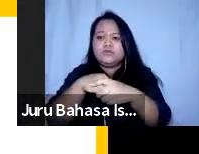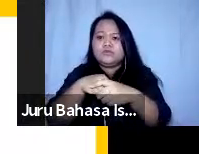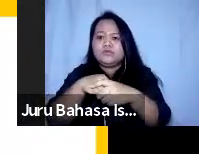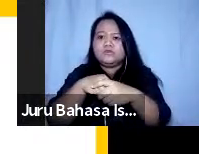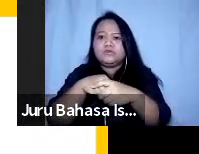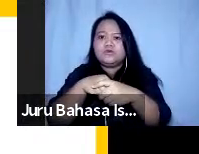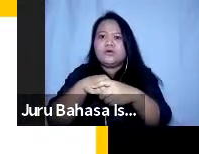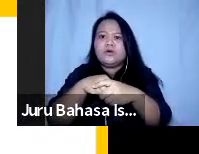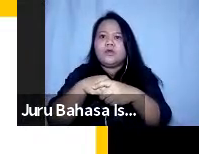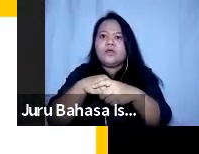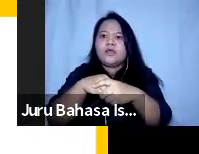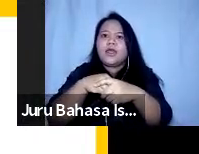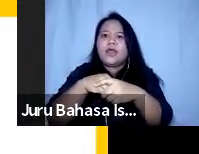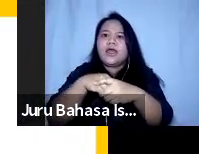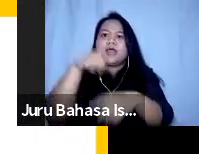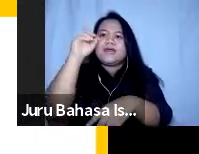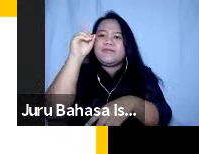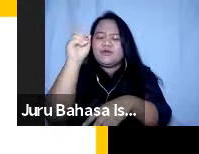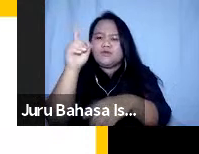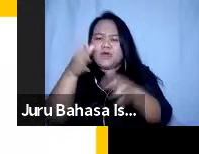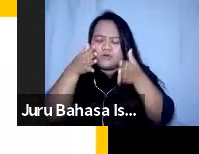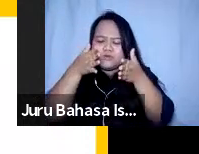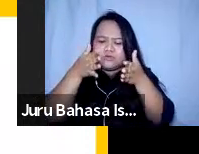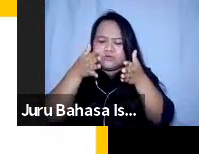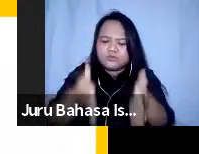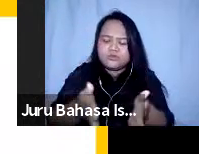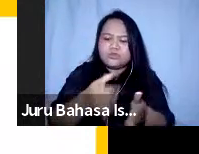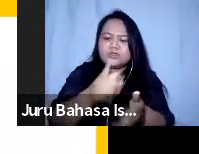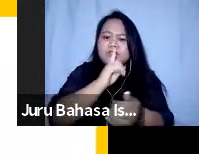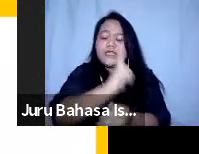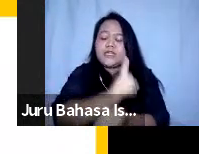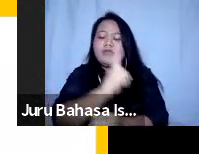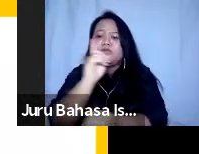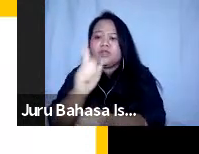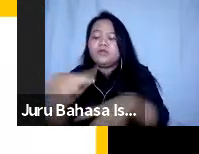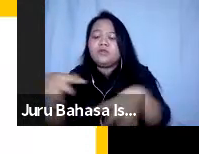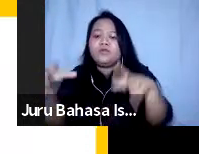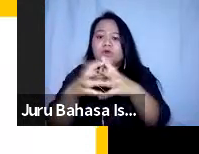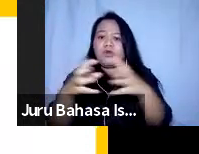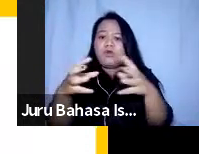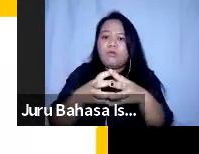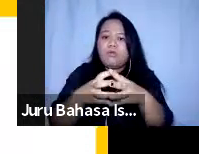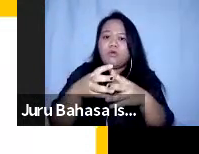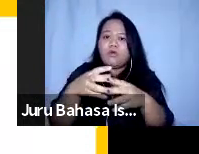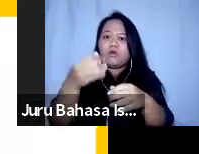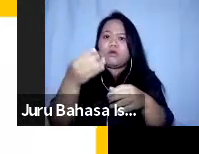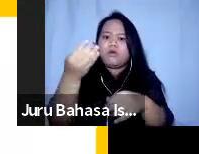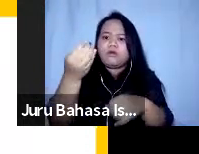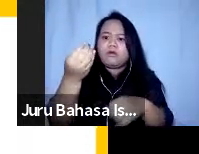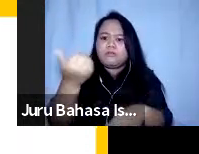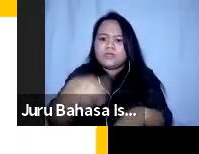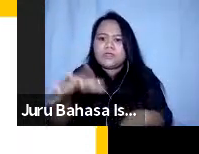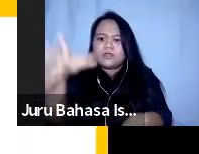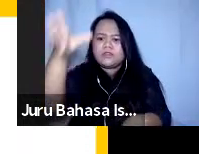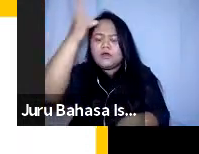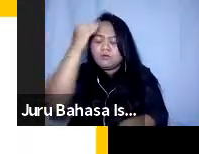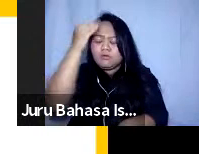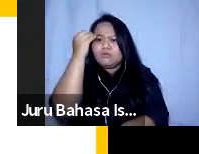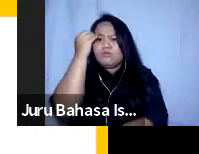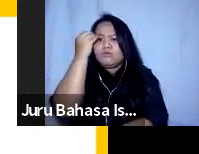kebutuhan spesifik dari masing-masing individu ataupun kelompok itu pun dapat teridentifikasi kita bisa